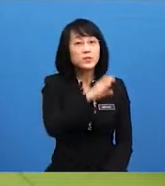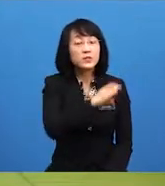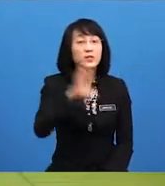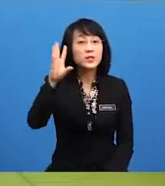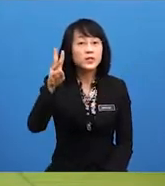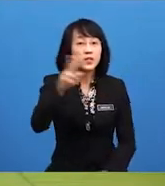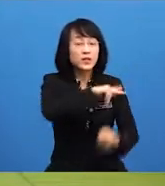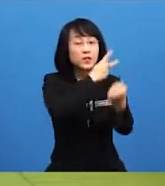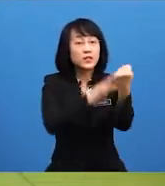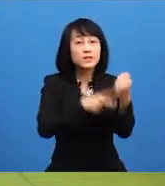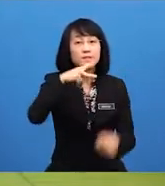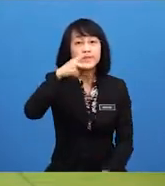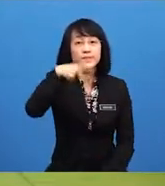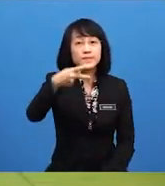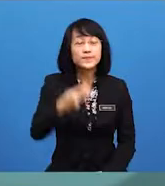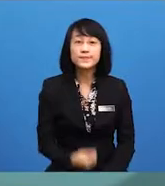kuasa pemerintahan.